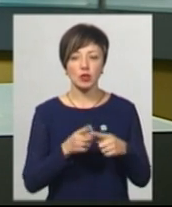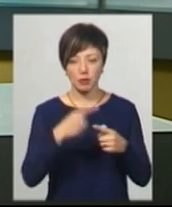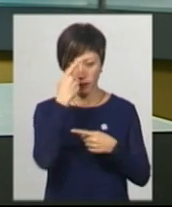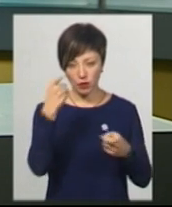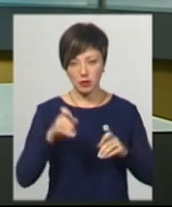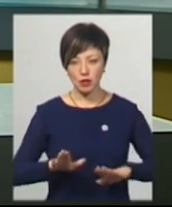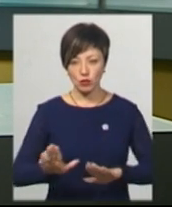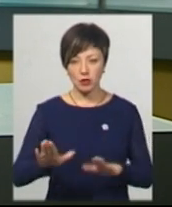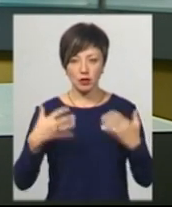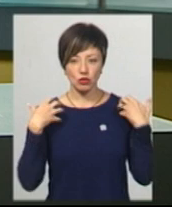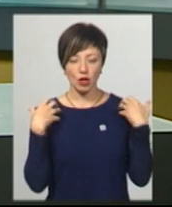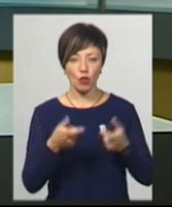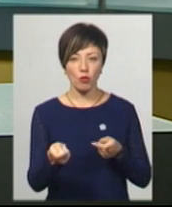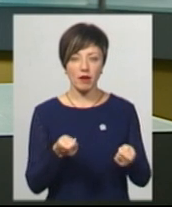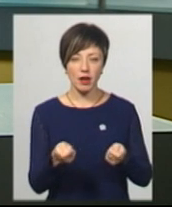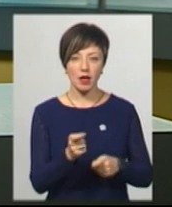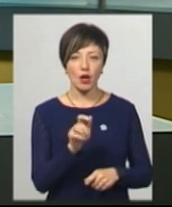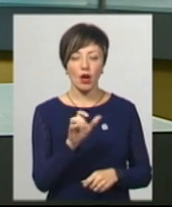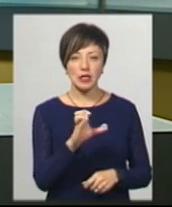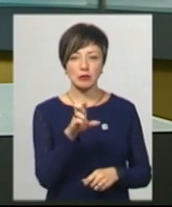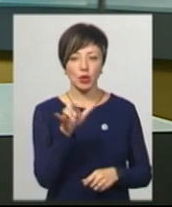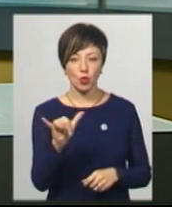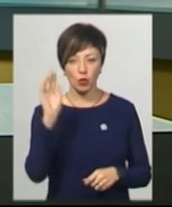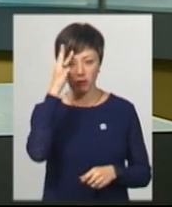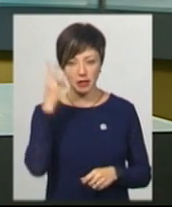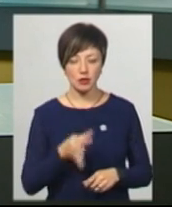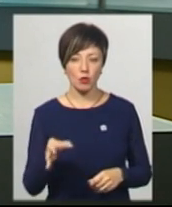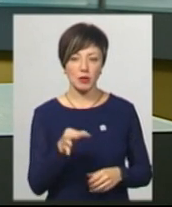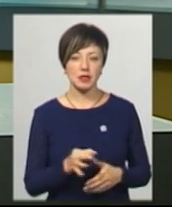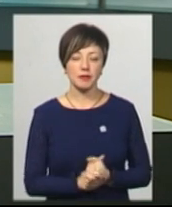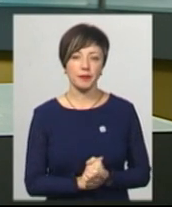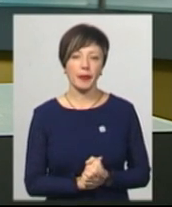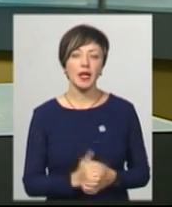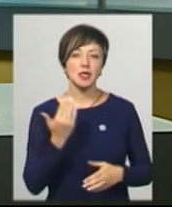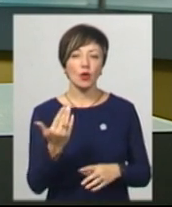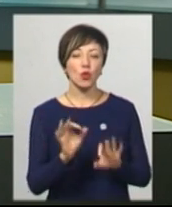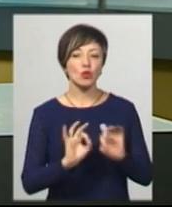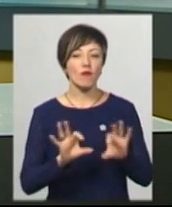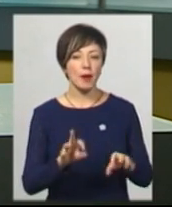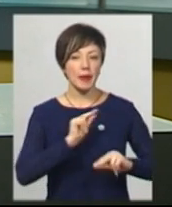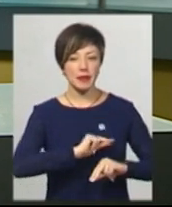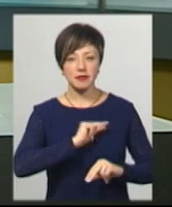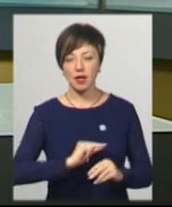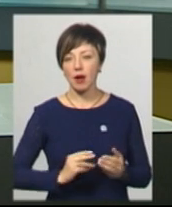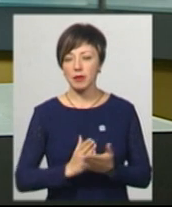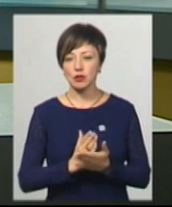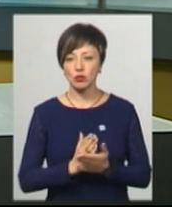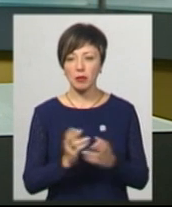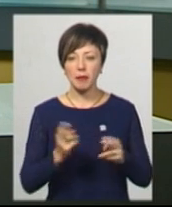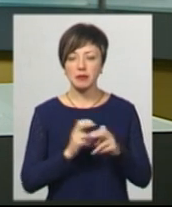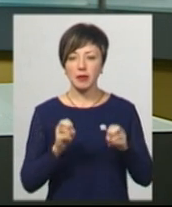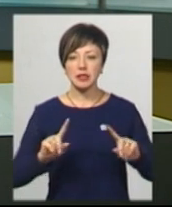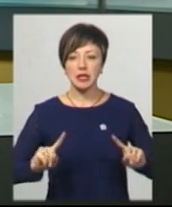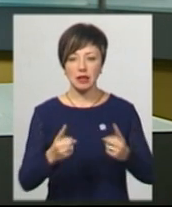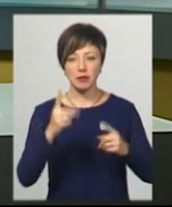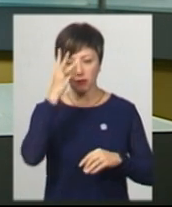повідомив заступник начальника управління УСБУ у Хмельницькій області Геннадій Мельник. За його словами, працівниками Служби безпеки затримали